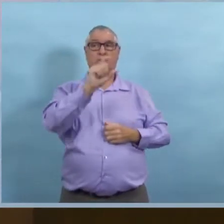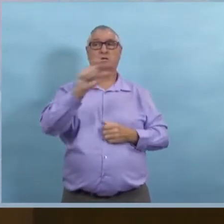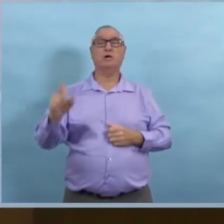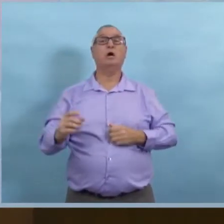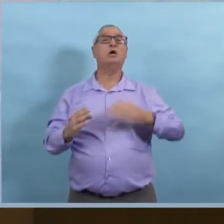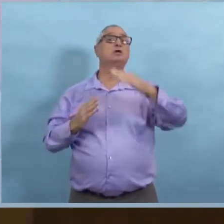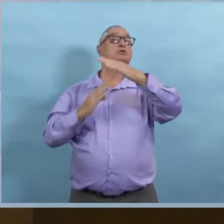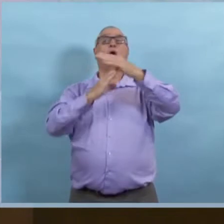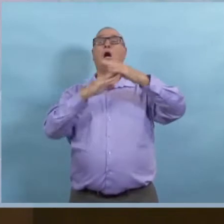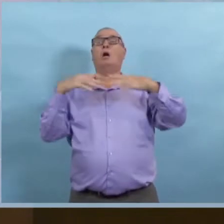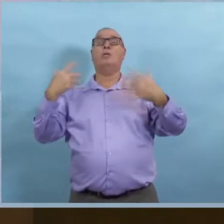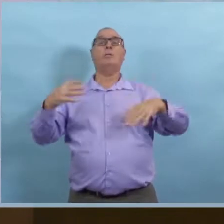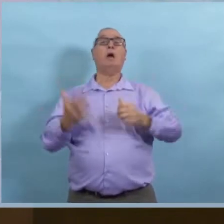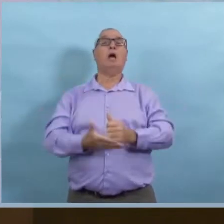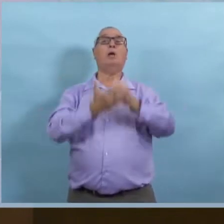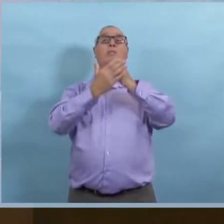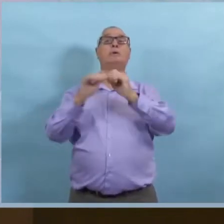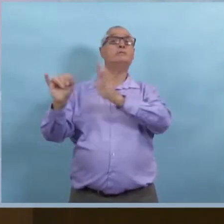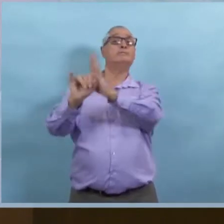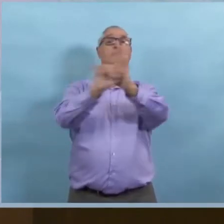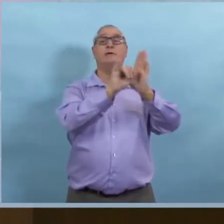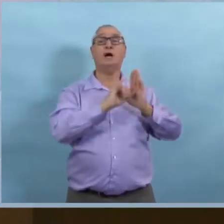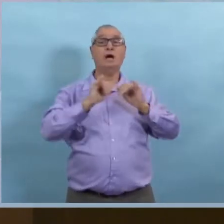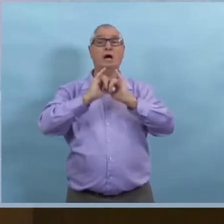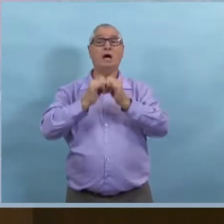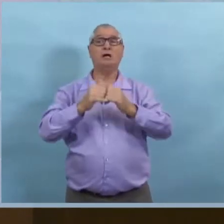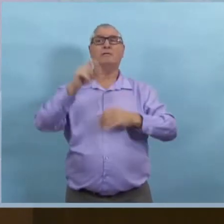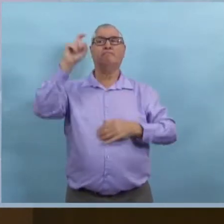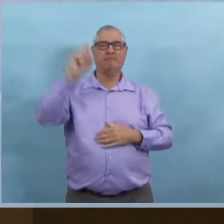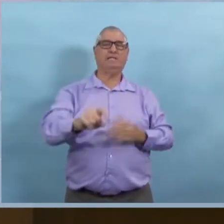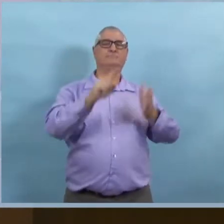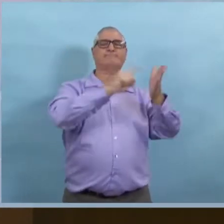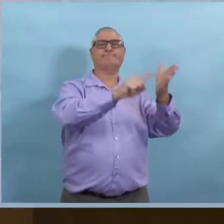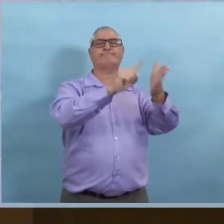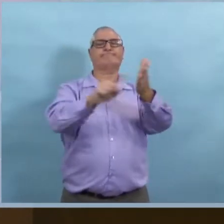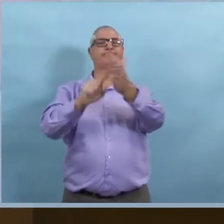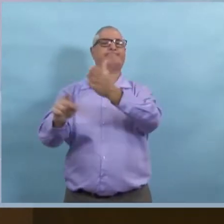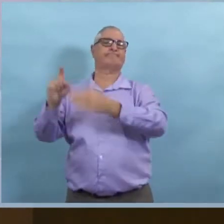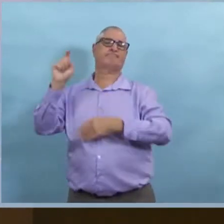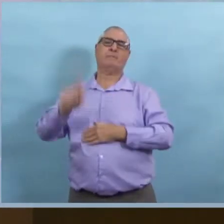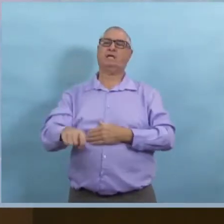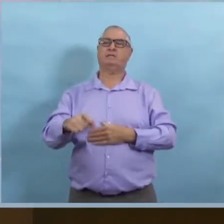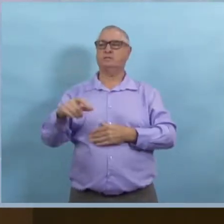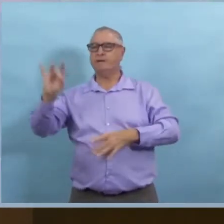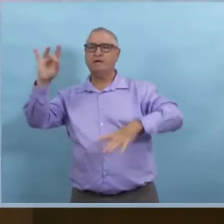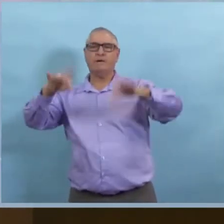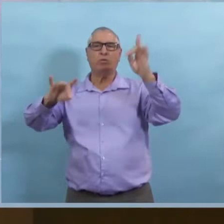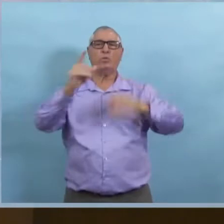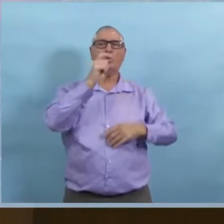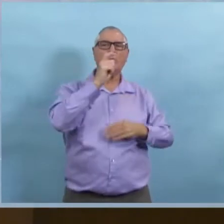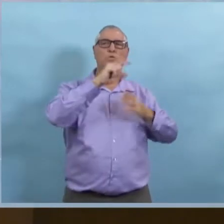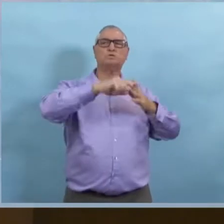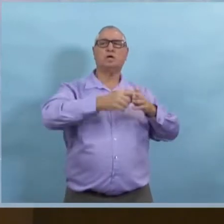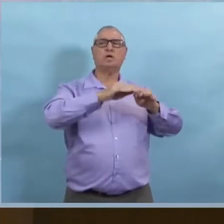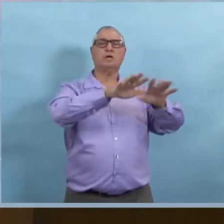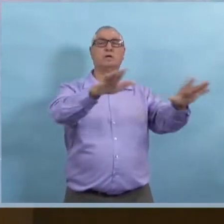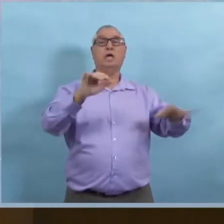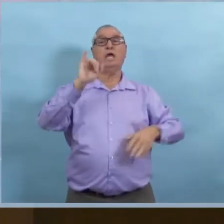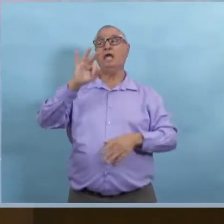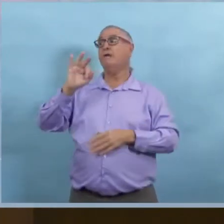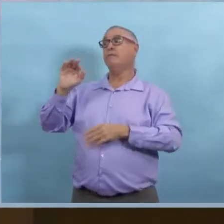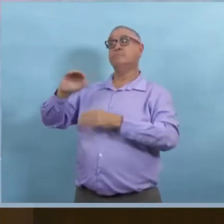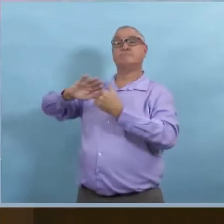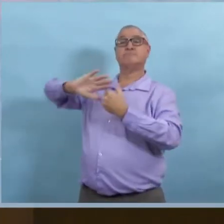Donc, ça, c'est un des rôles les plus importants pour les autorités de santé publique. Et ça, ça nous permet d